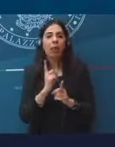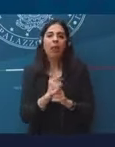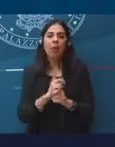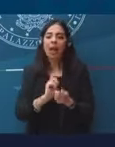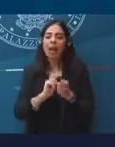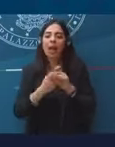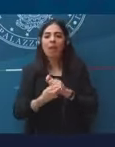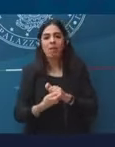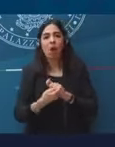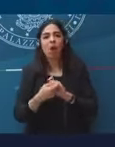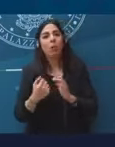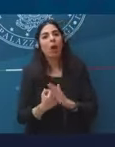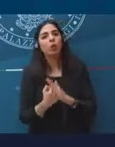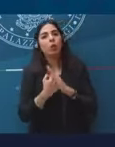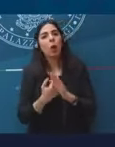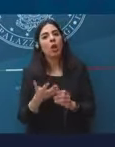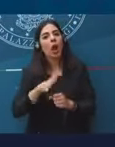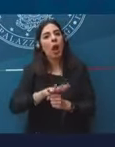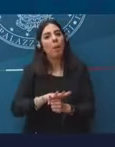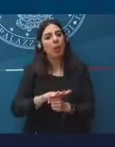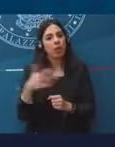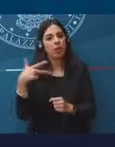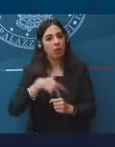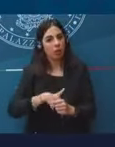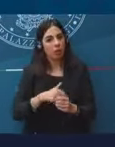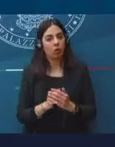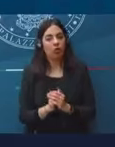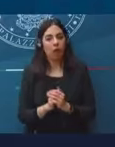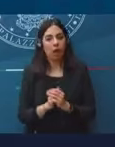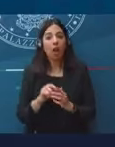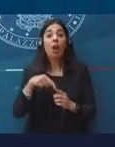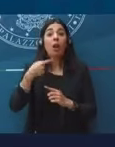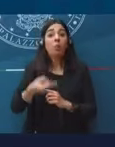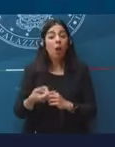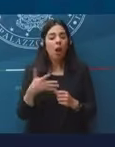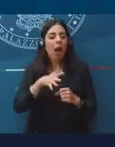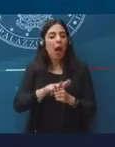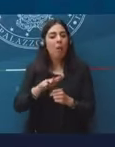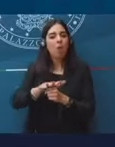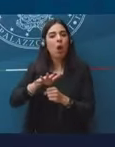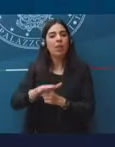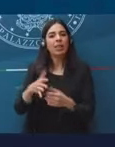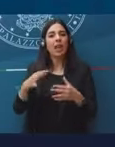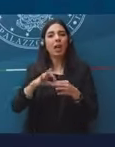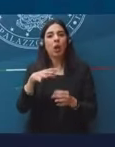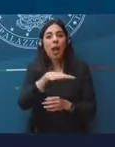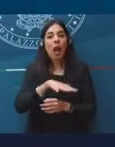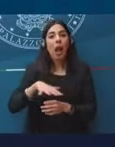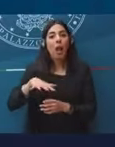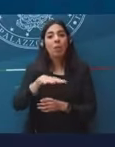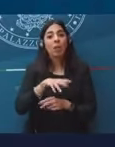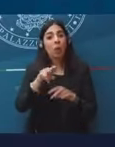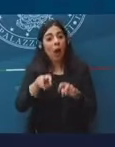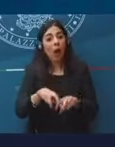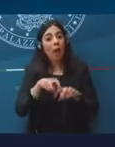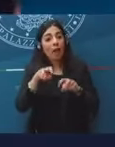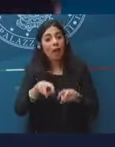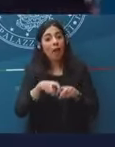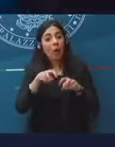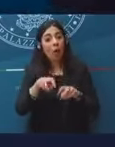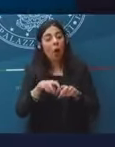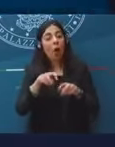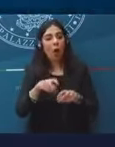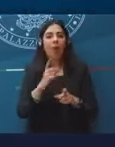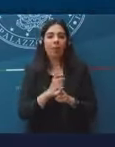Sono poi rifinanziati gli ammortizzatori nell'ambito agricolo con la CISOA. Naturalmente il Covid non ha